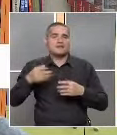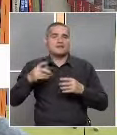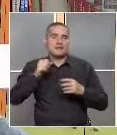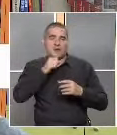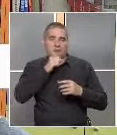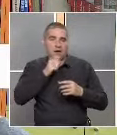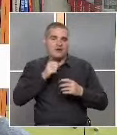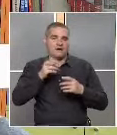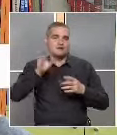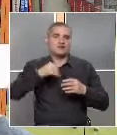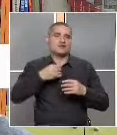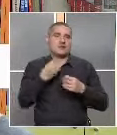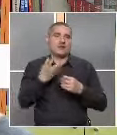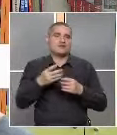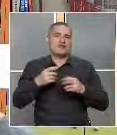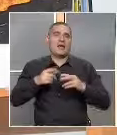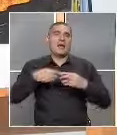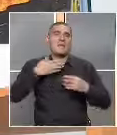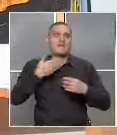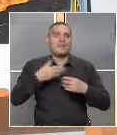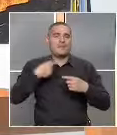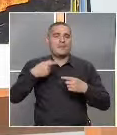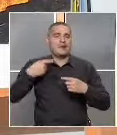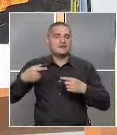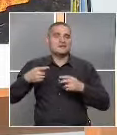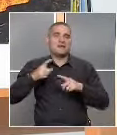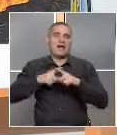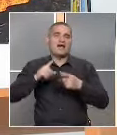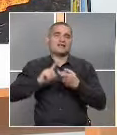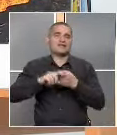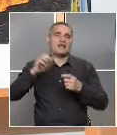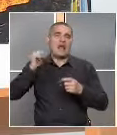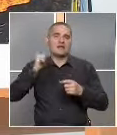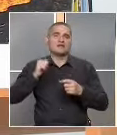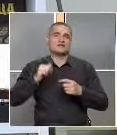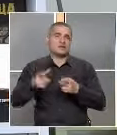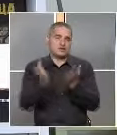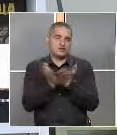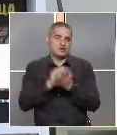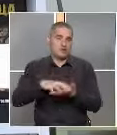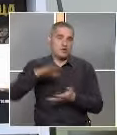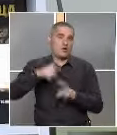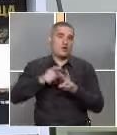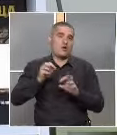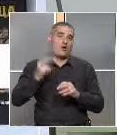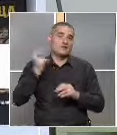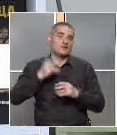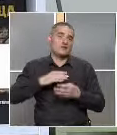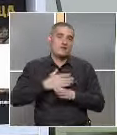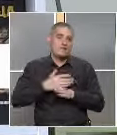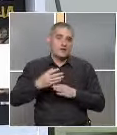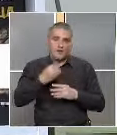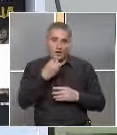обичат, приказки на Ханс Кристиан Адърсен. Те четат много, но разбира се, винаги е хубаво